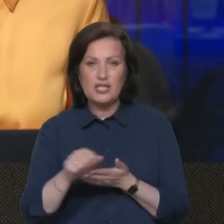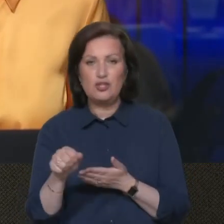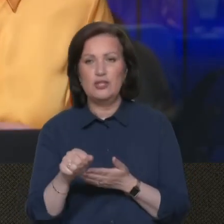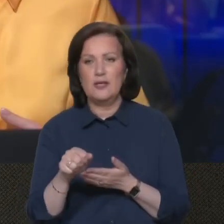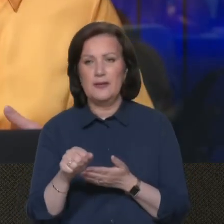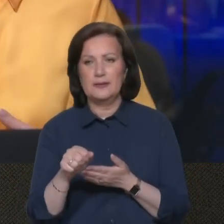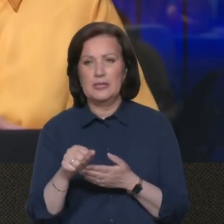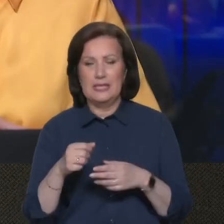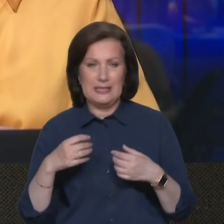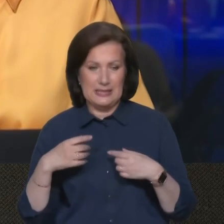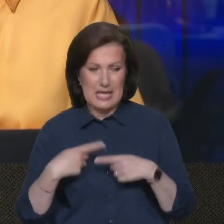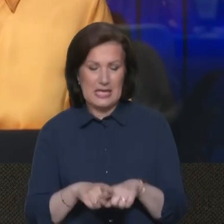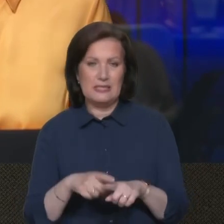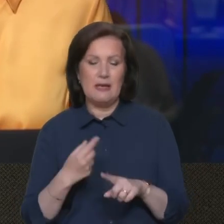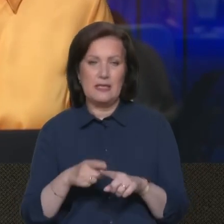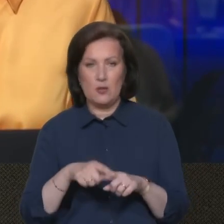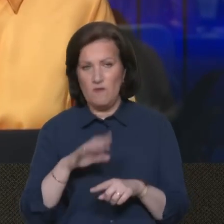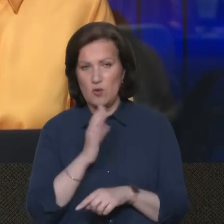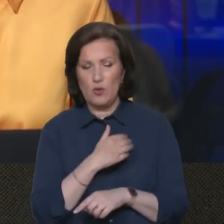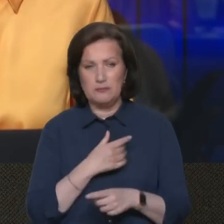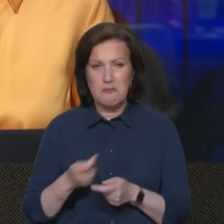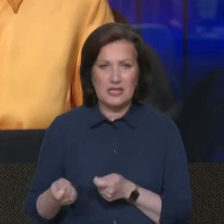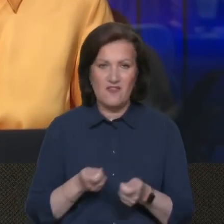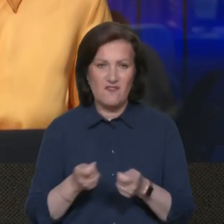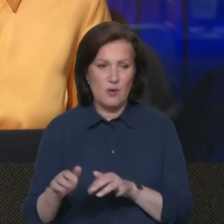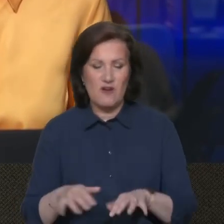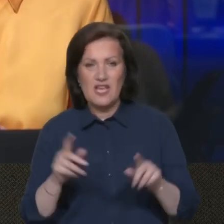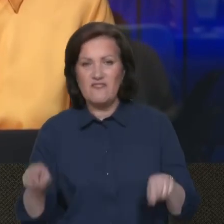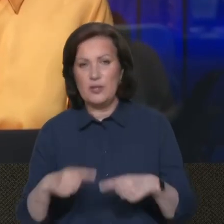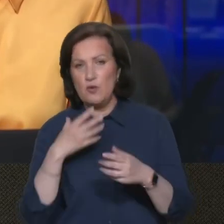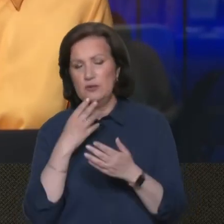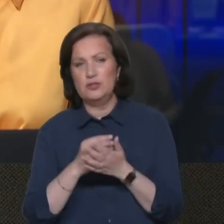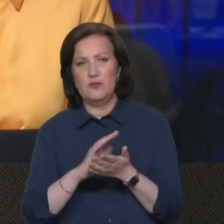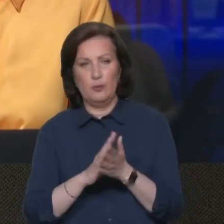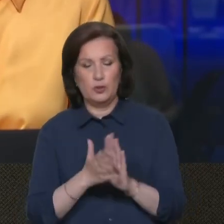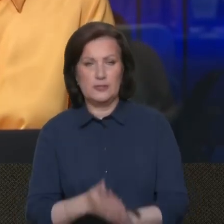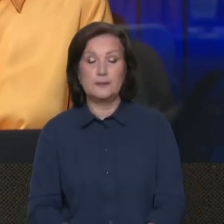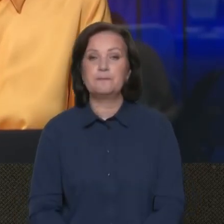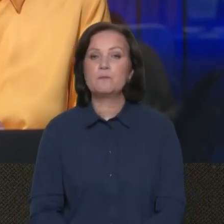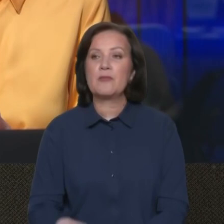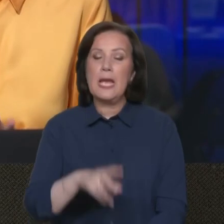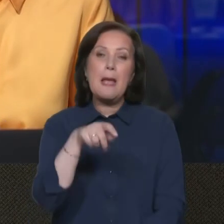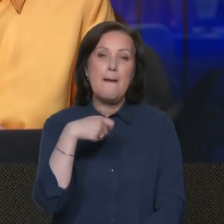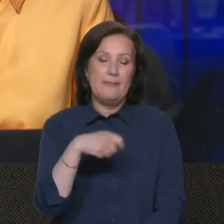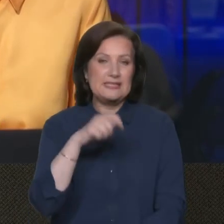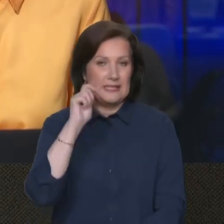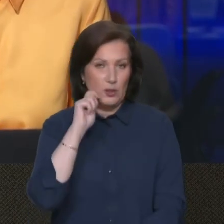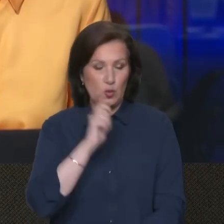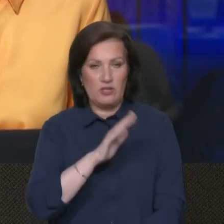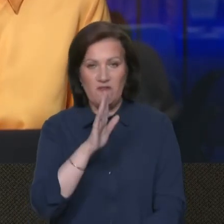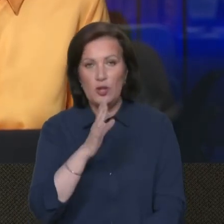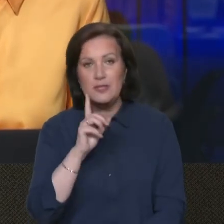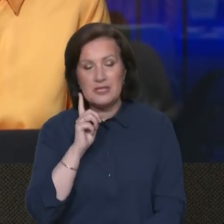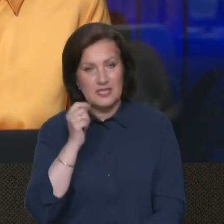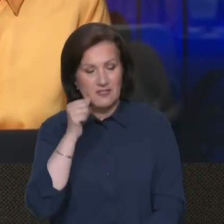автопротетніка, якою ворог намагається маневрувати, відновлюючи свої позиції. Пані Наталю, президент України Володимир